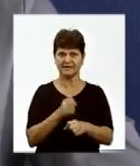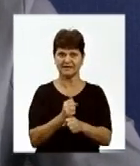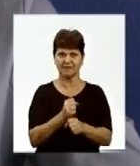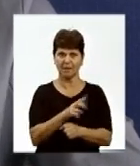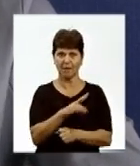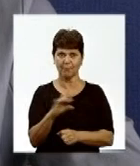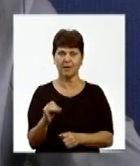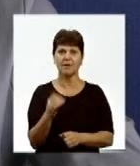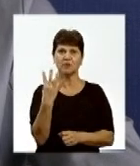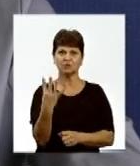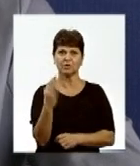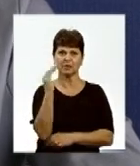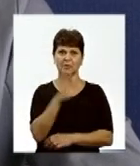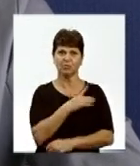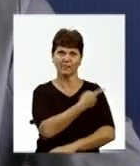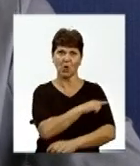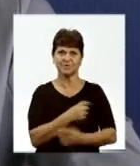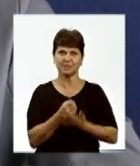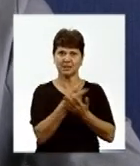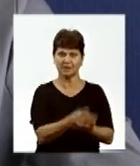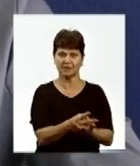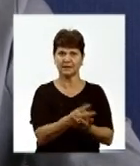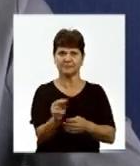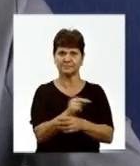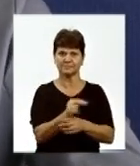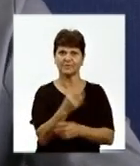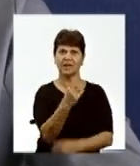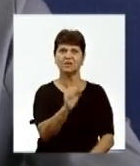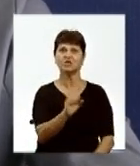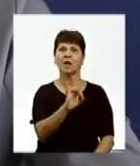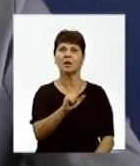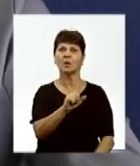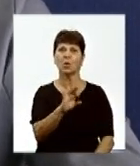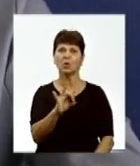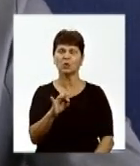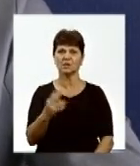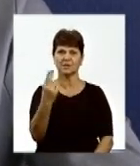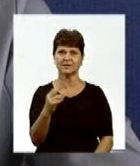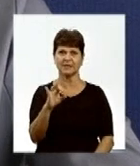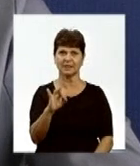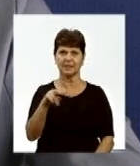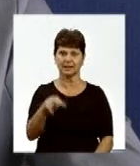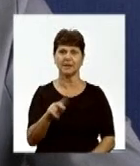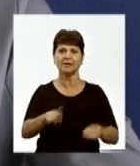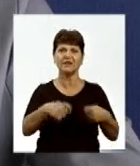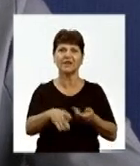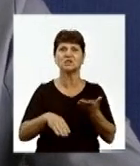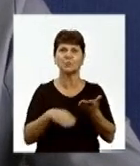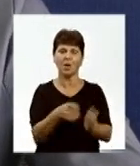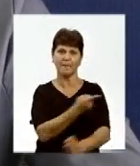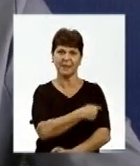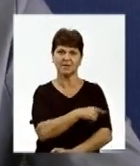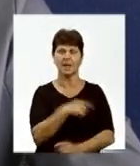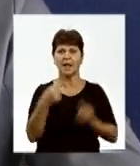Чотири дитини було госпіталізовано в стаціонар Шаргородської ЦРЛ, де надавалась допомога медична.